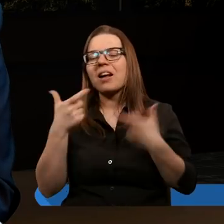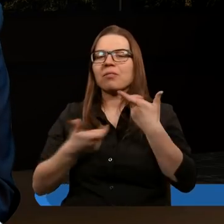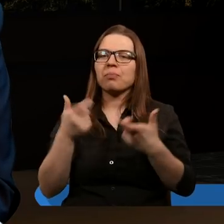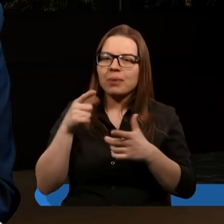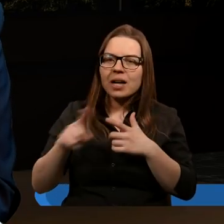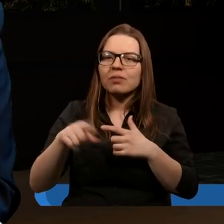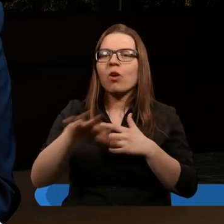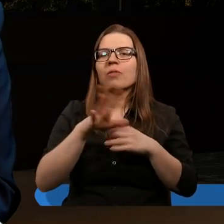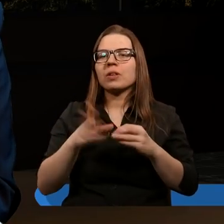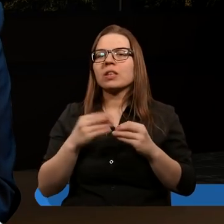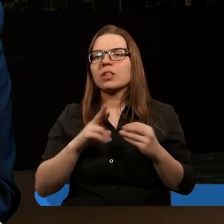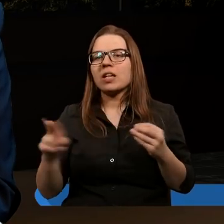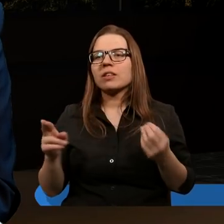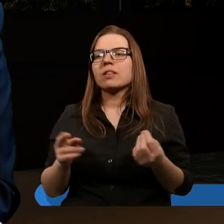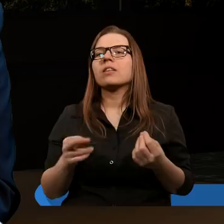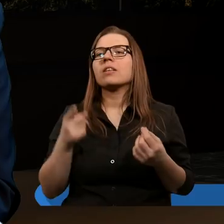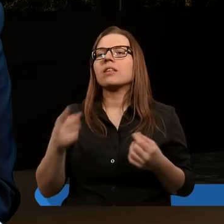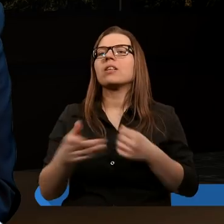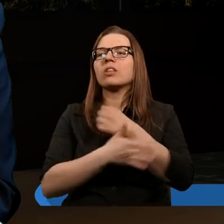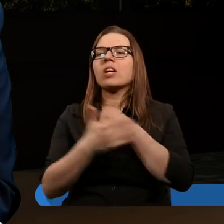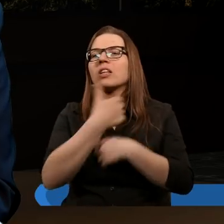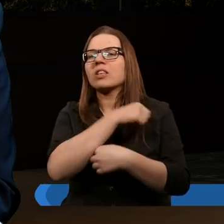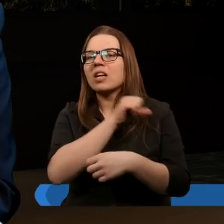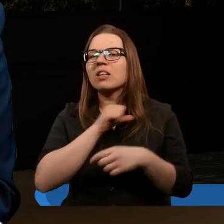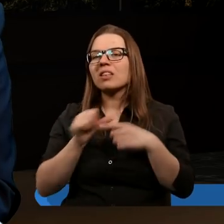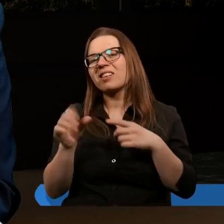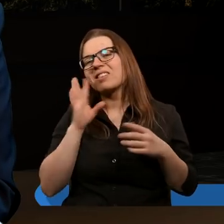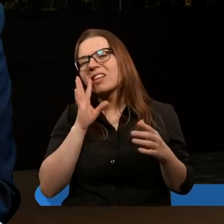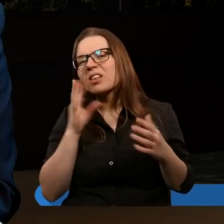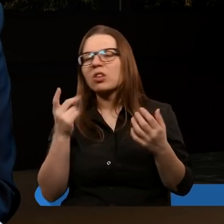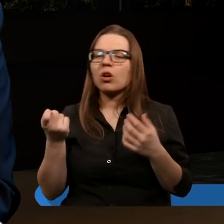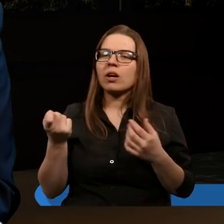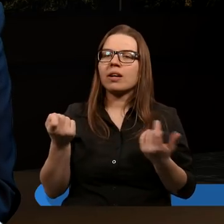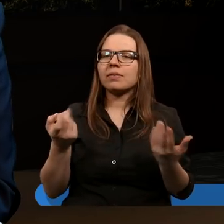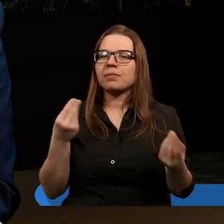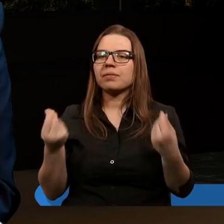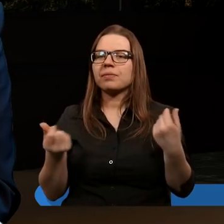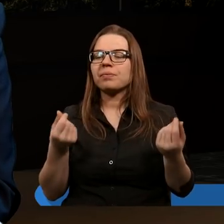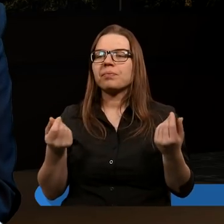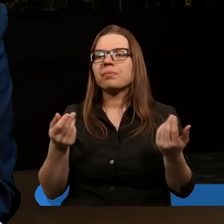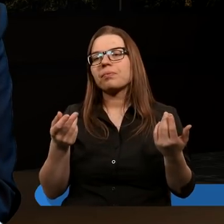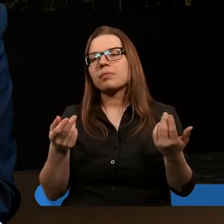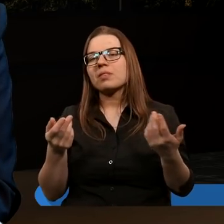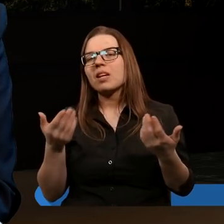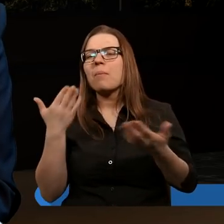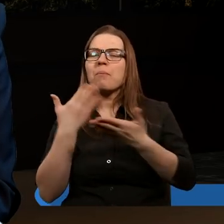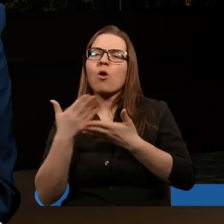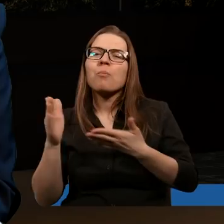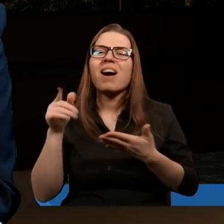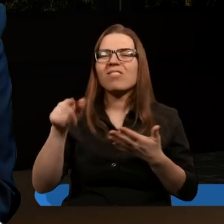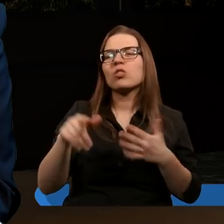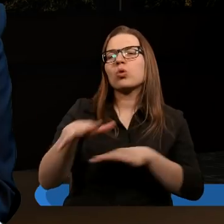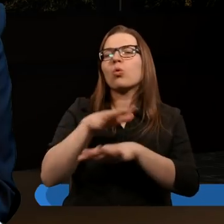państwową. w zasadzie chrześcijaństwo zostaje tak trochę jest wyzute czy pozbawione tej